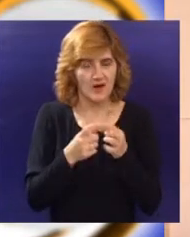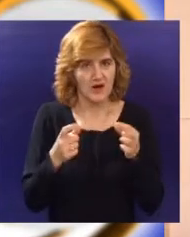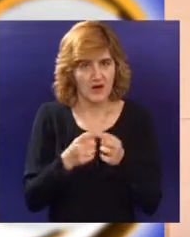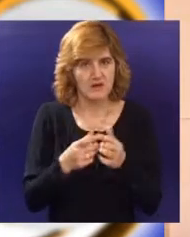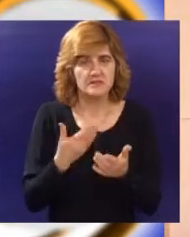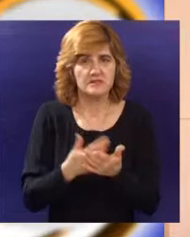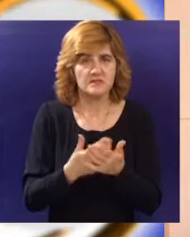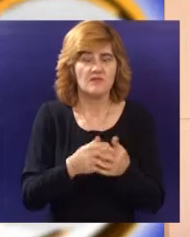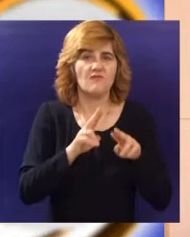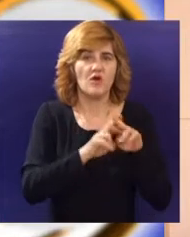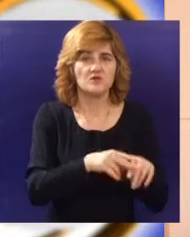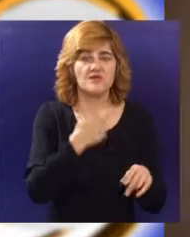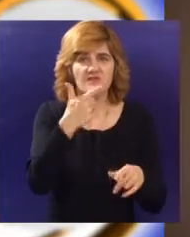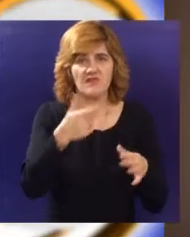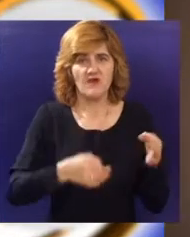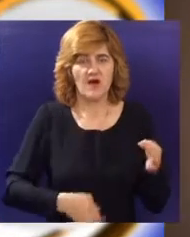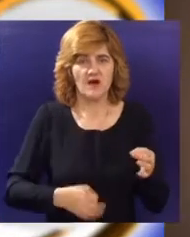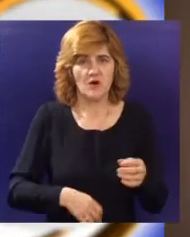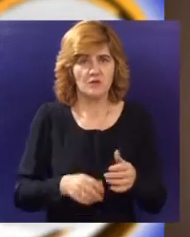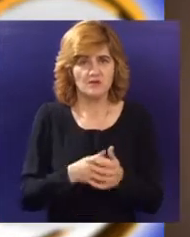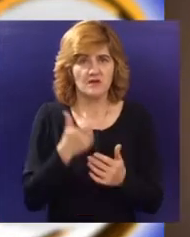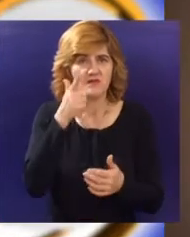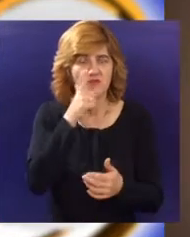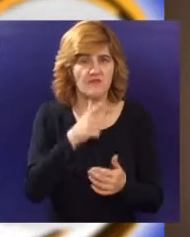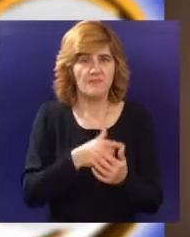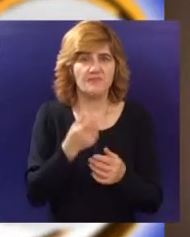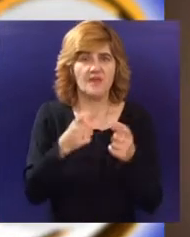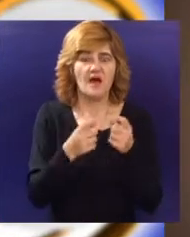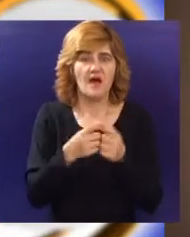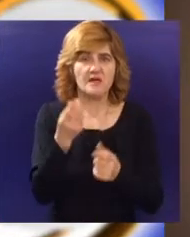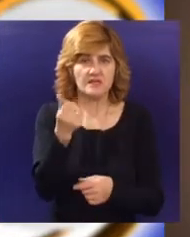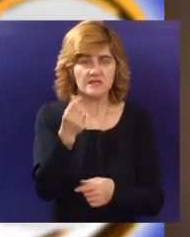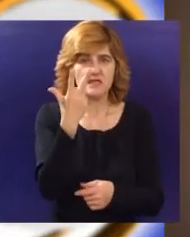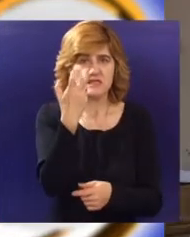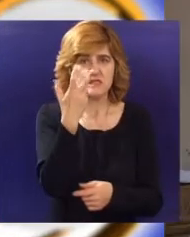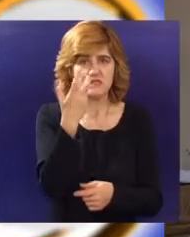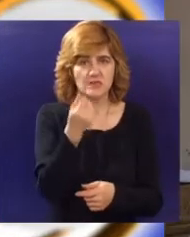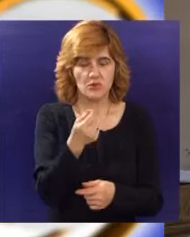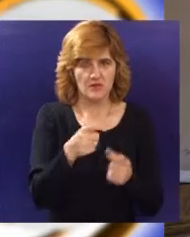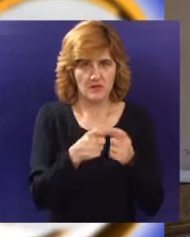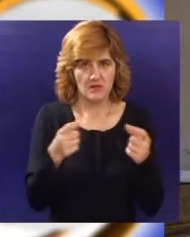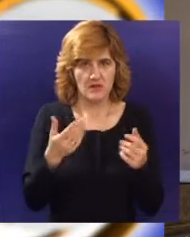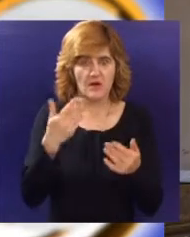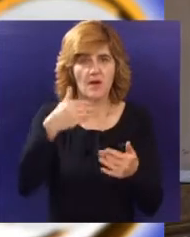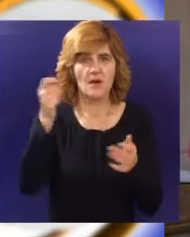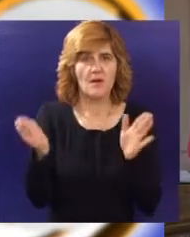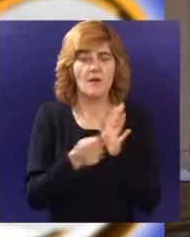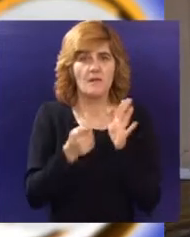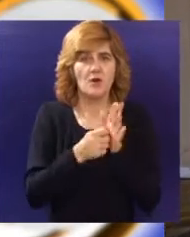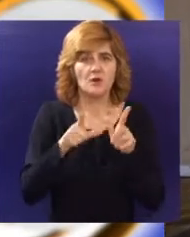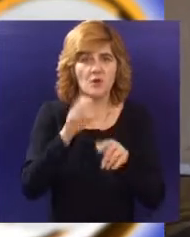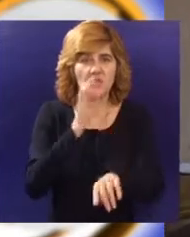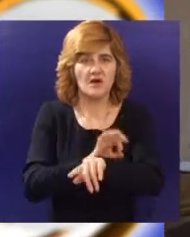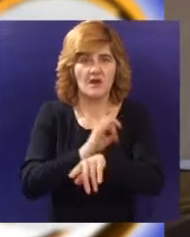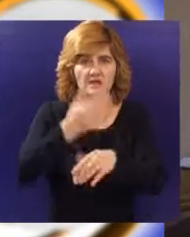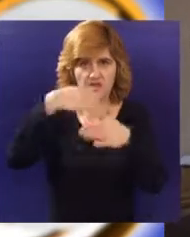interesovanje, zato smo ostavili dva koncerta sa vodice. Karte po ceni od 300 dinara prodaju se u galeriji Potornje. Oba